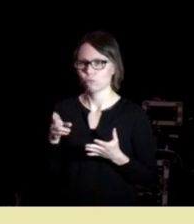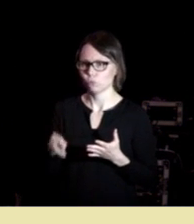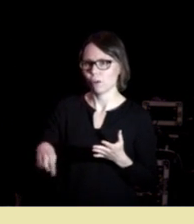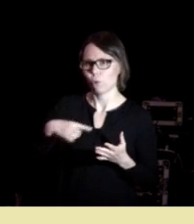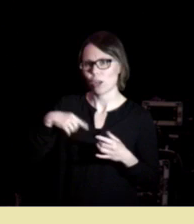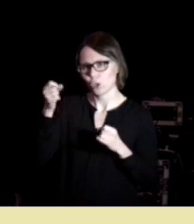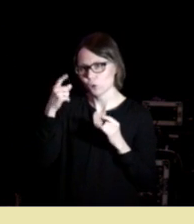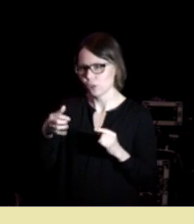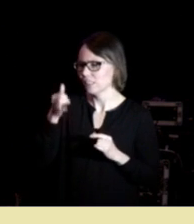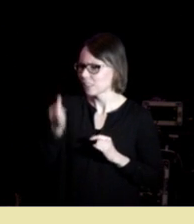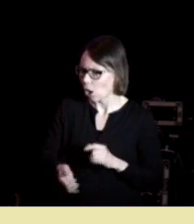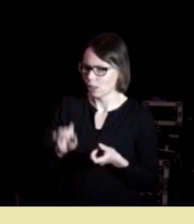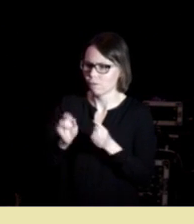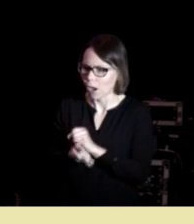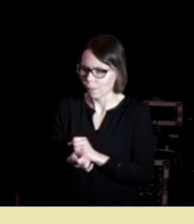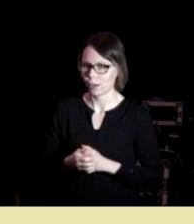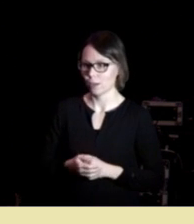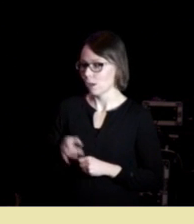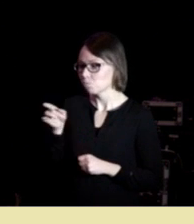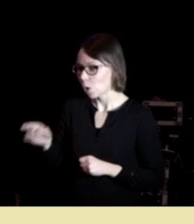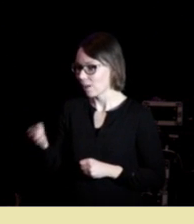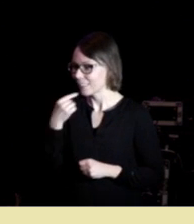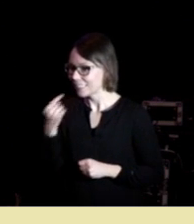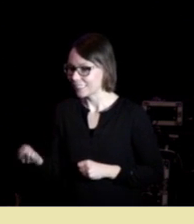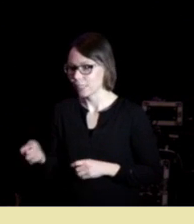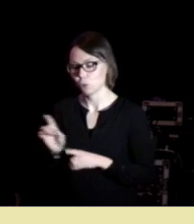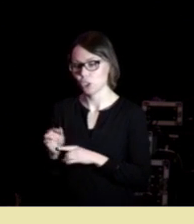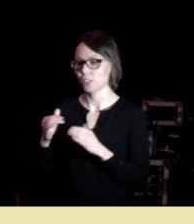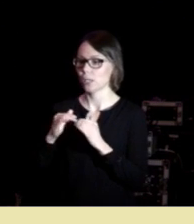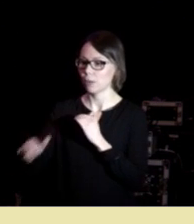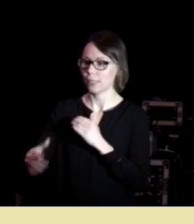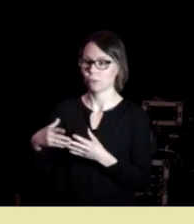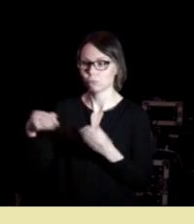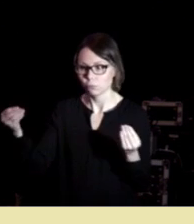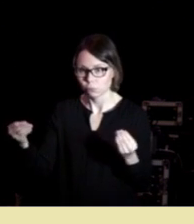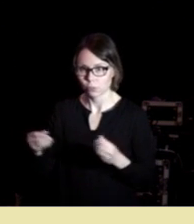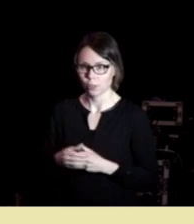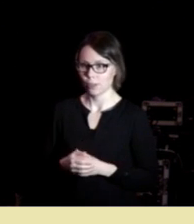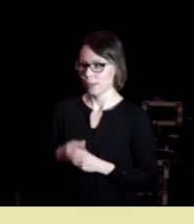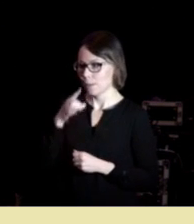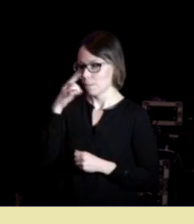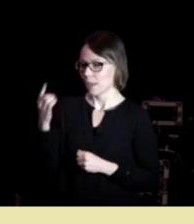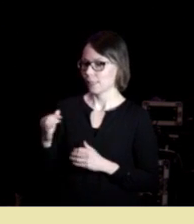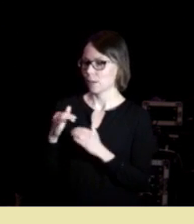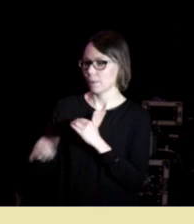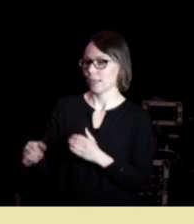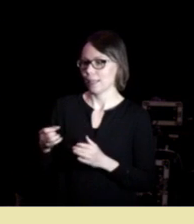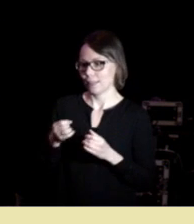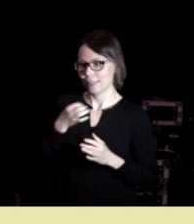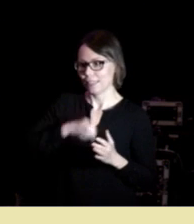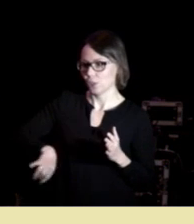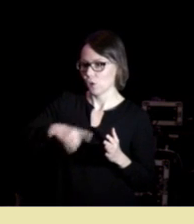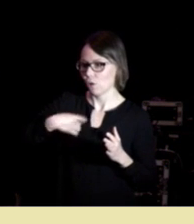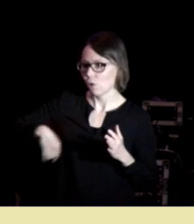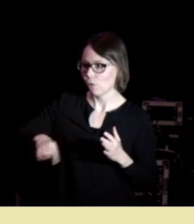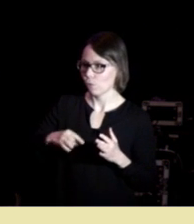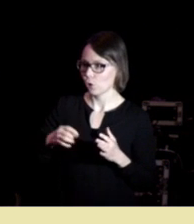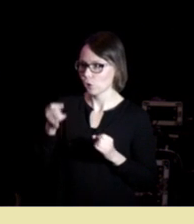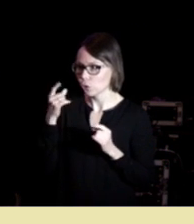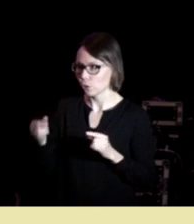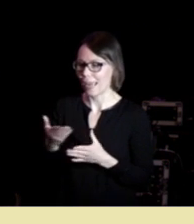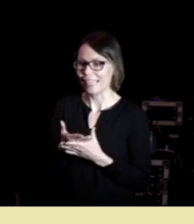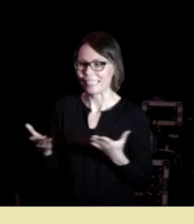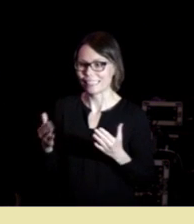at vi skal forandre da sier han da at det ryker stabilitet den mest stabile tilstanden i vår kultur er tilstanden av instabilitet